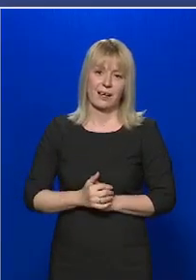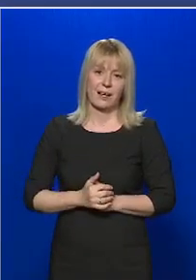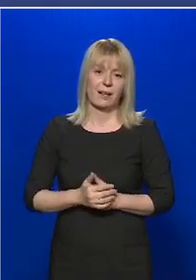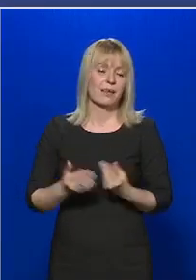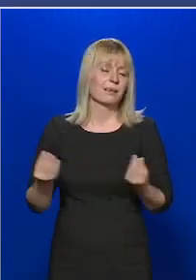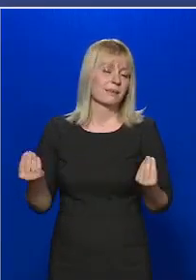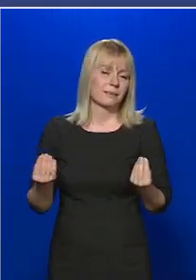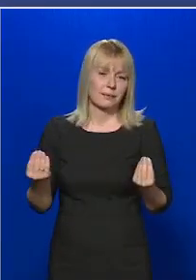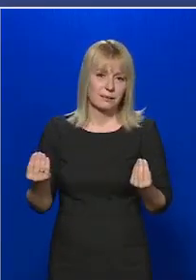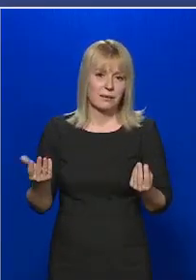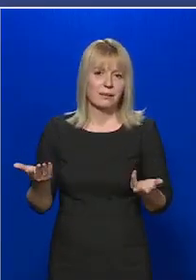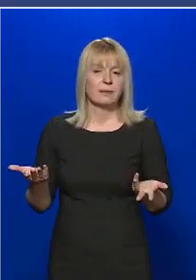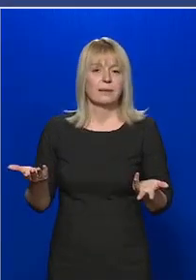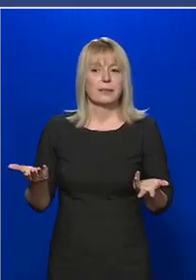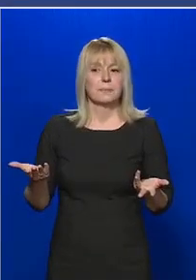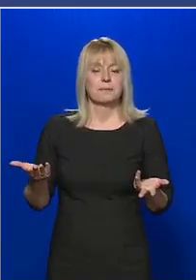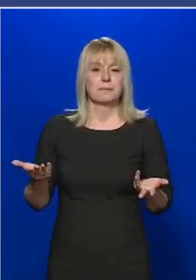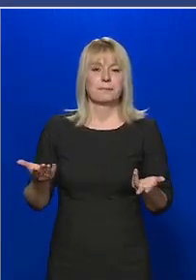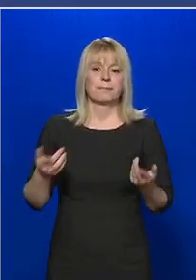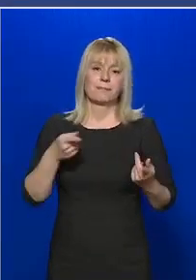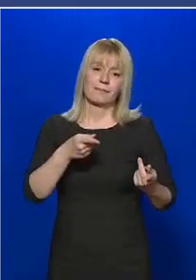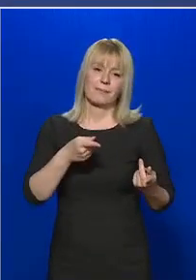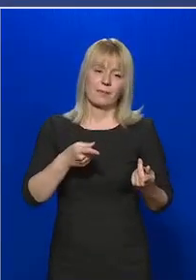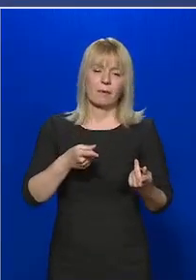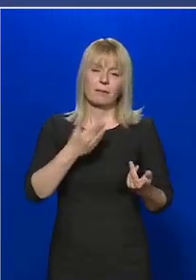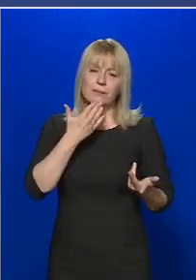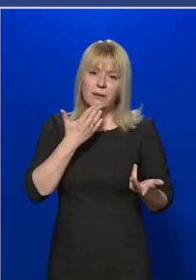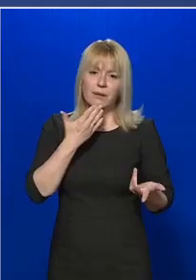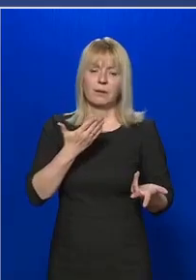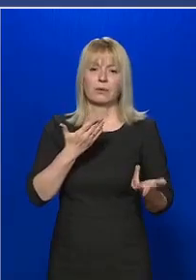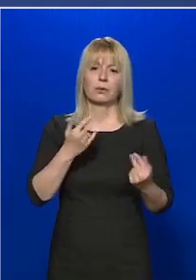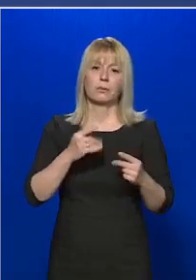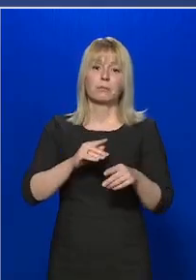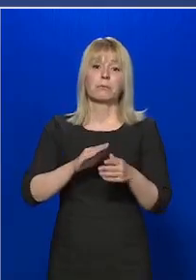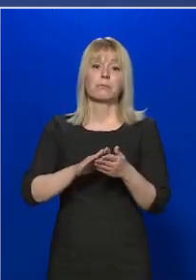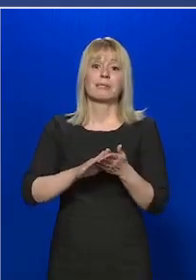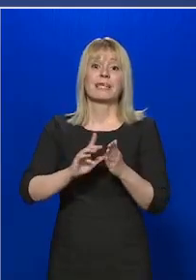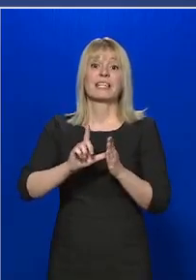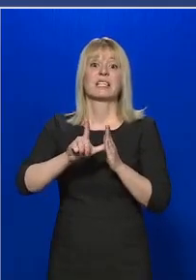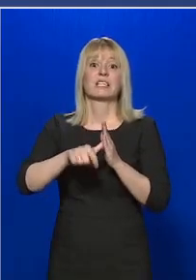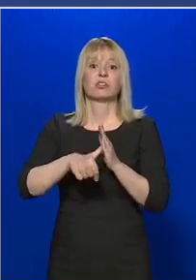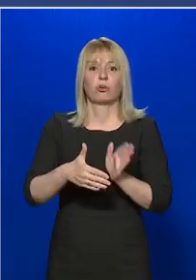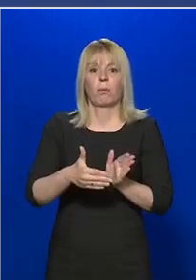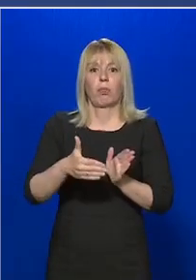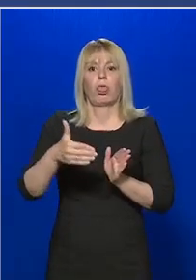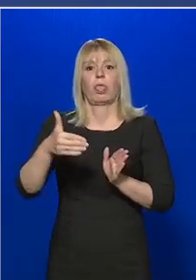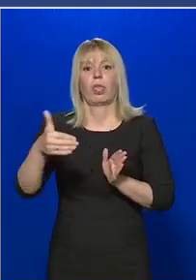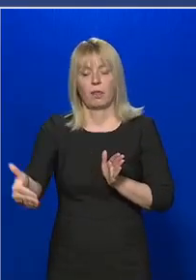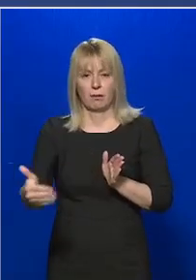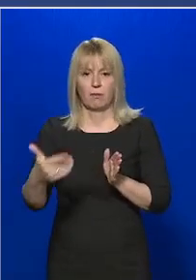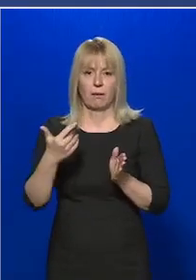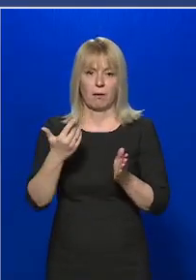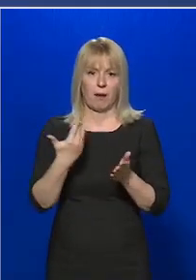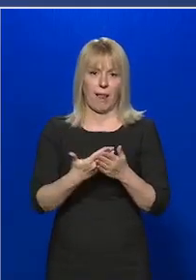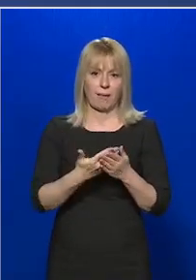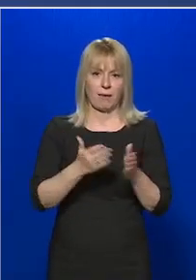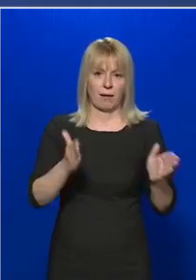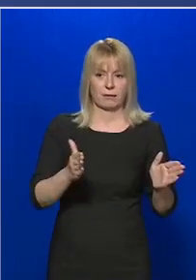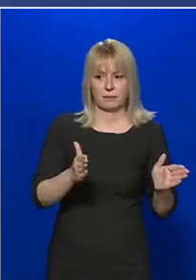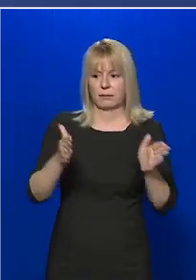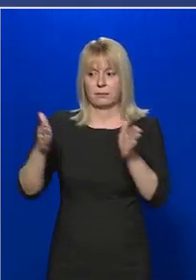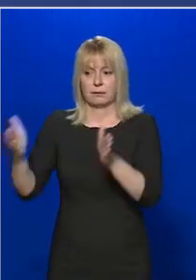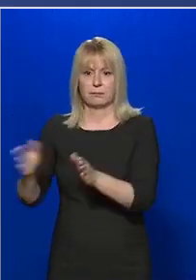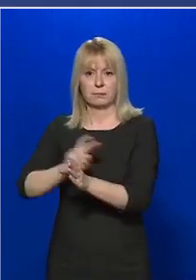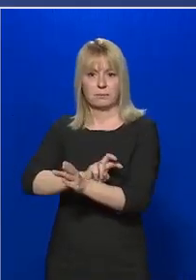azon vagyunk, hogy minél később történjék ez meg. Ezért lassítjuk a